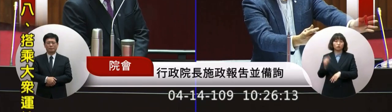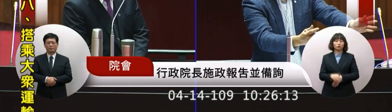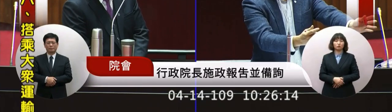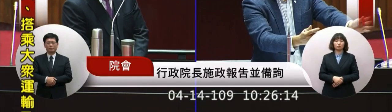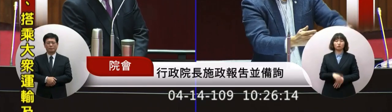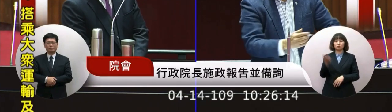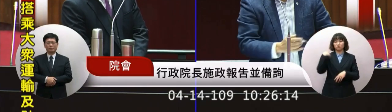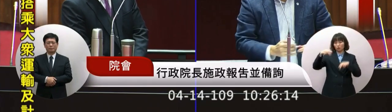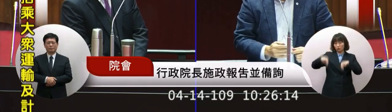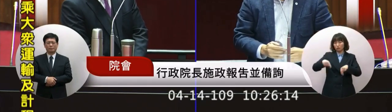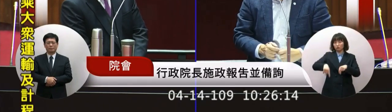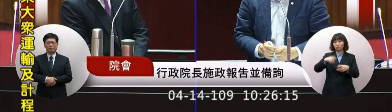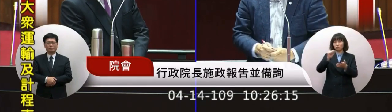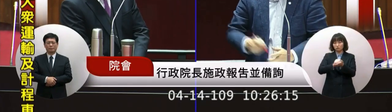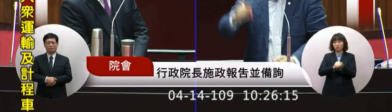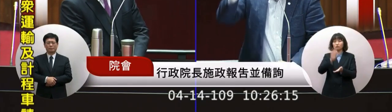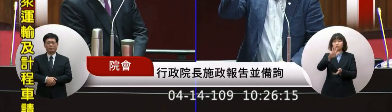就是要沒有